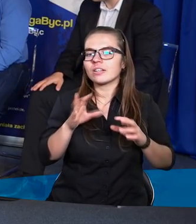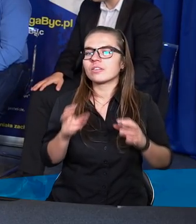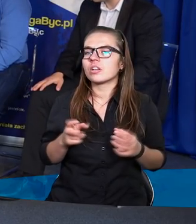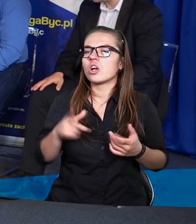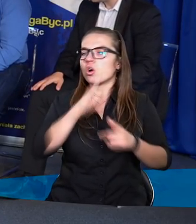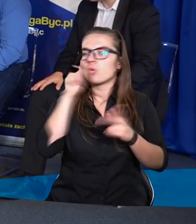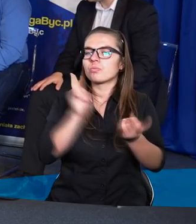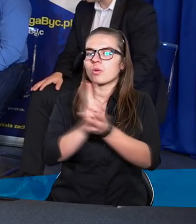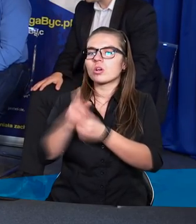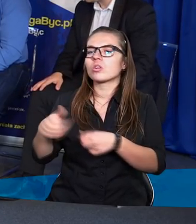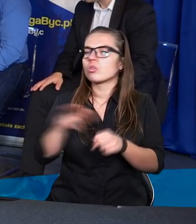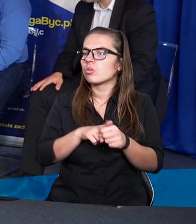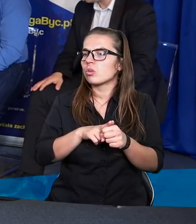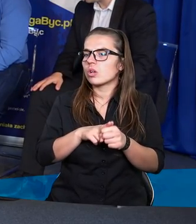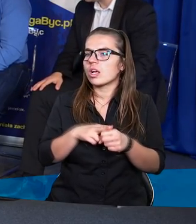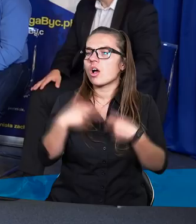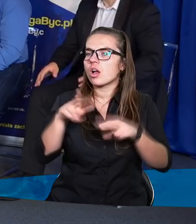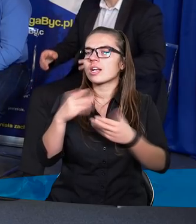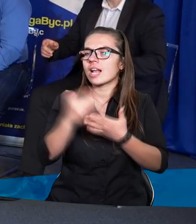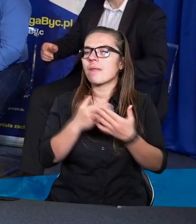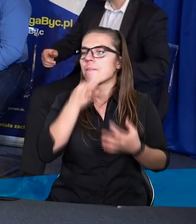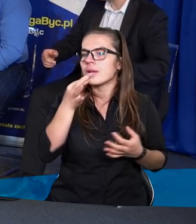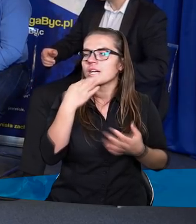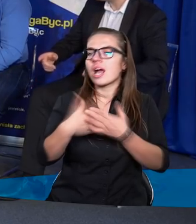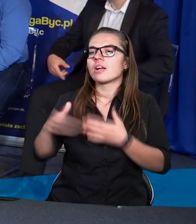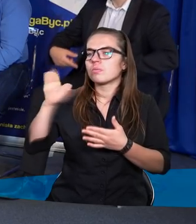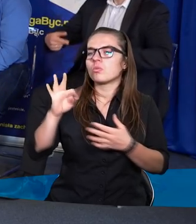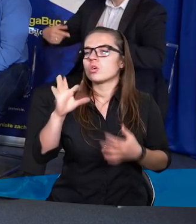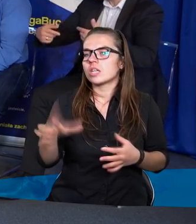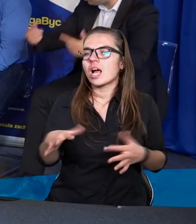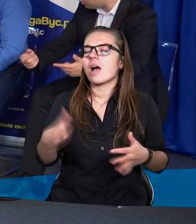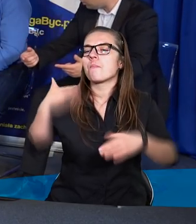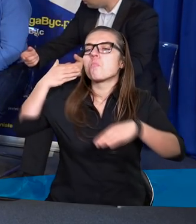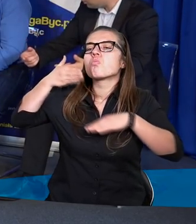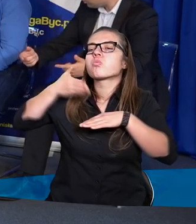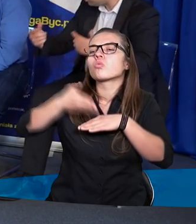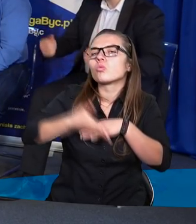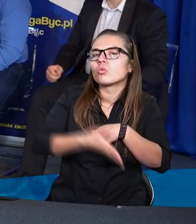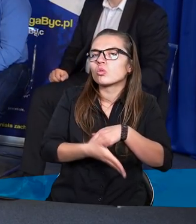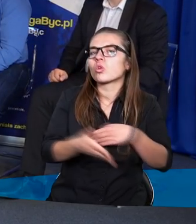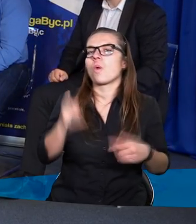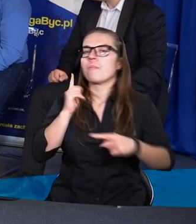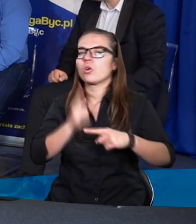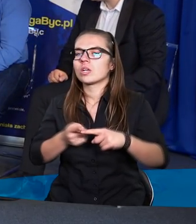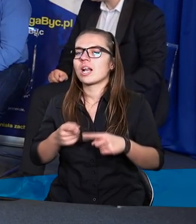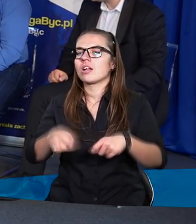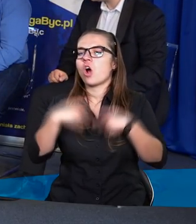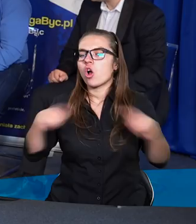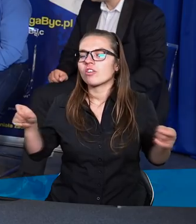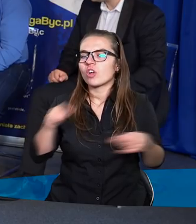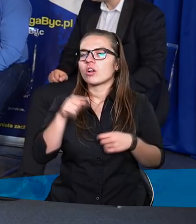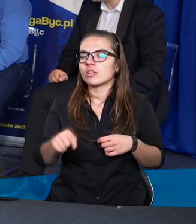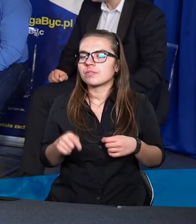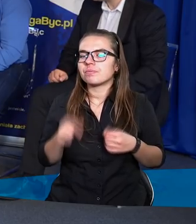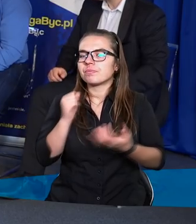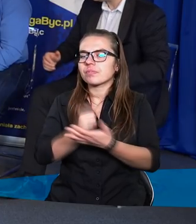ludźmi, którzy zadawali sobie pytanie, dlaczego Pan Bóg tak późno postanowił rozwiązać